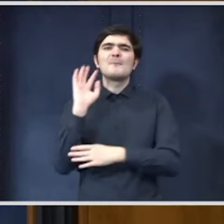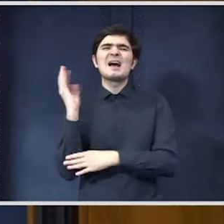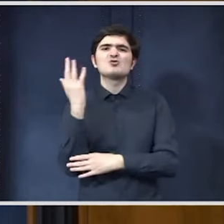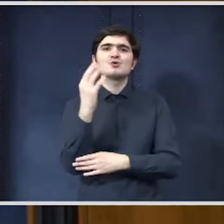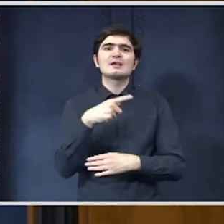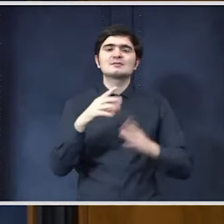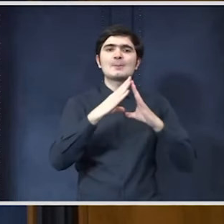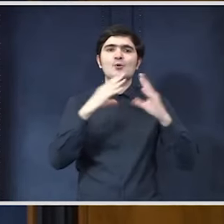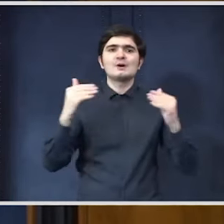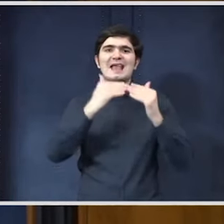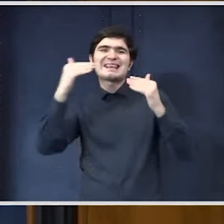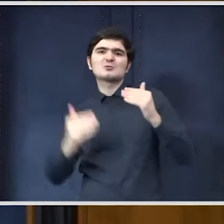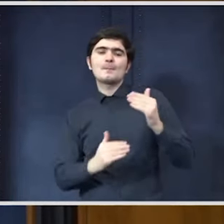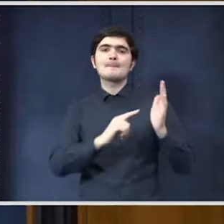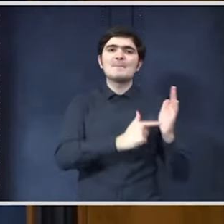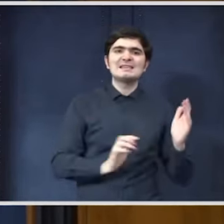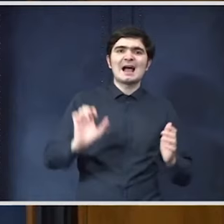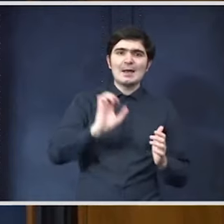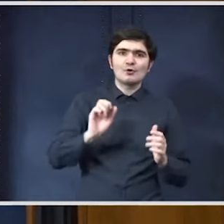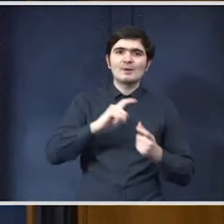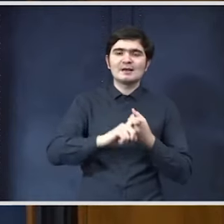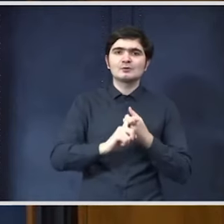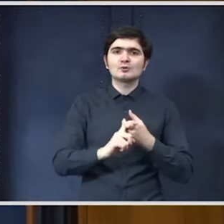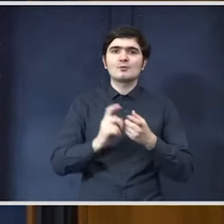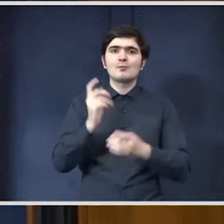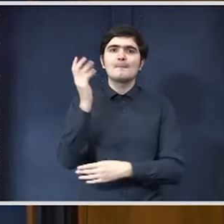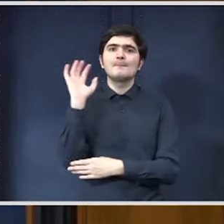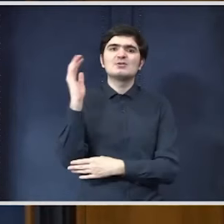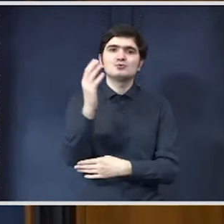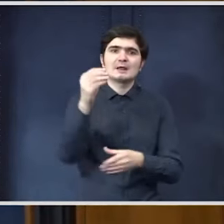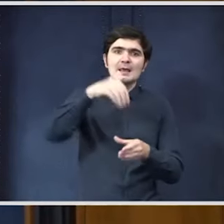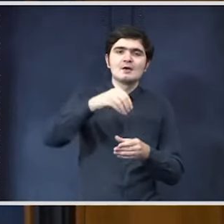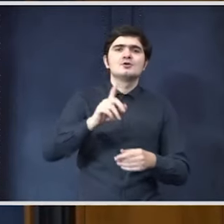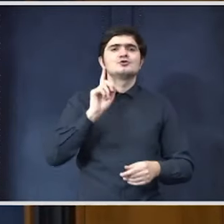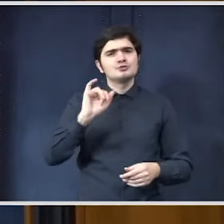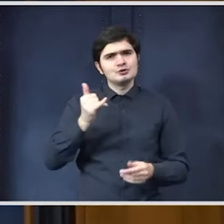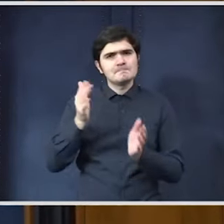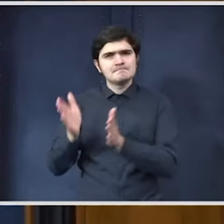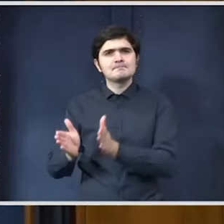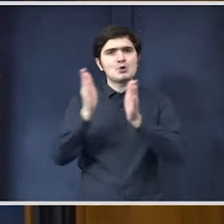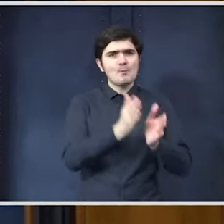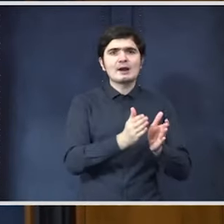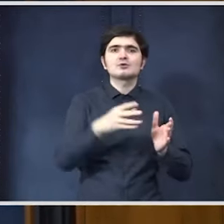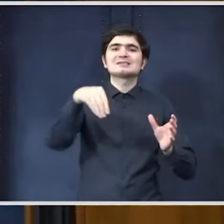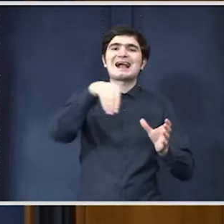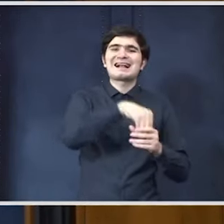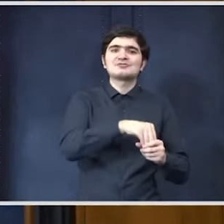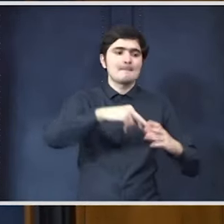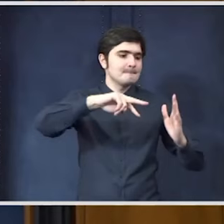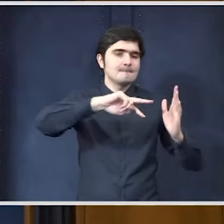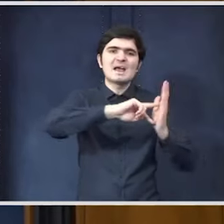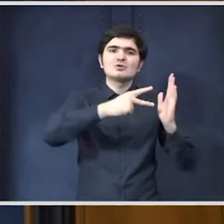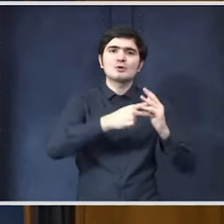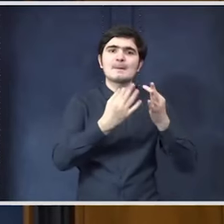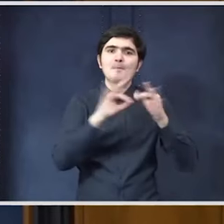europeană de în pădurire și pe de o parte vom angaja mijloace moderne, digitale,